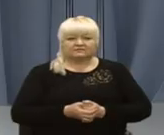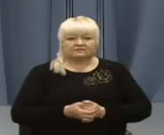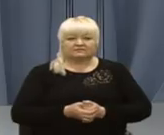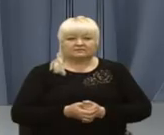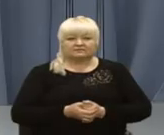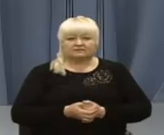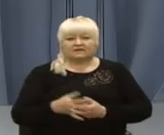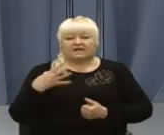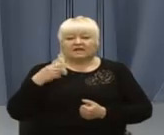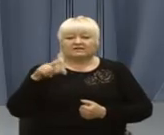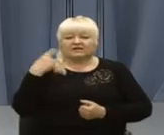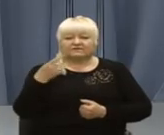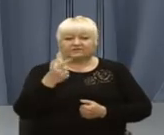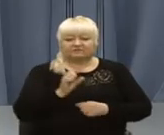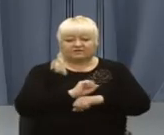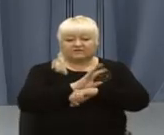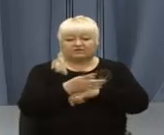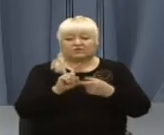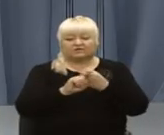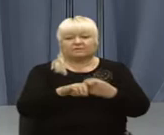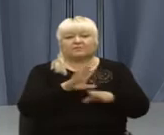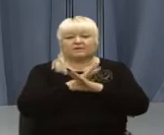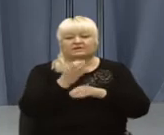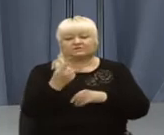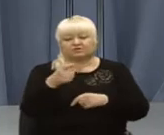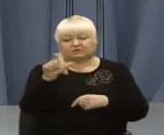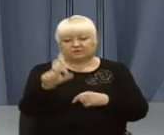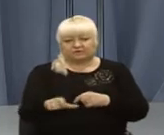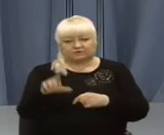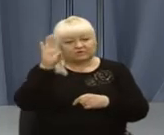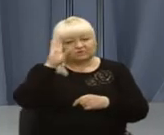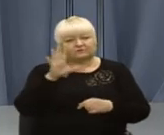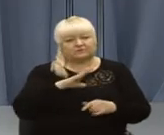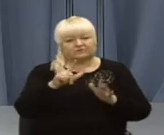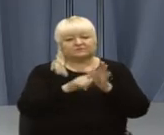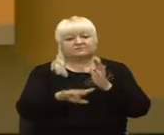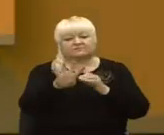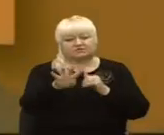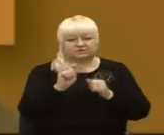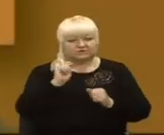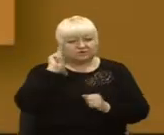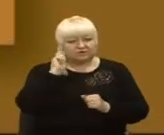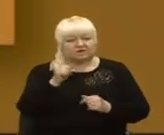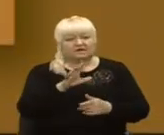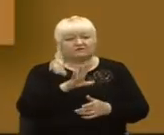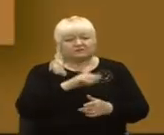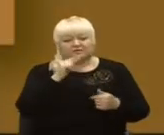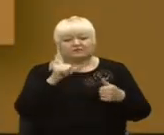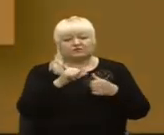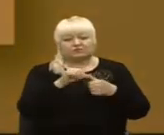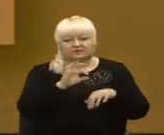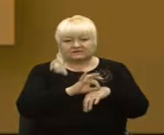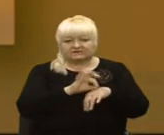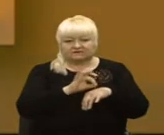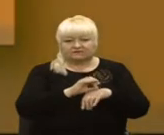На Львівщині від коронавірусу померла ще одна людина. Чоловікові було 74 роки. Мав супутні захворювання,